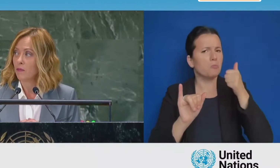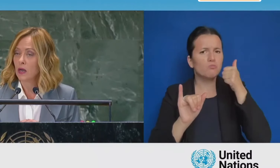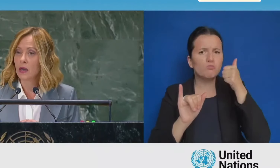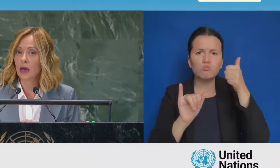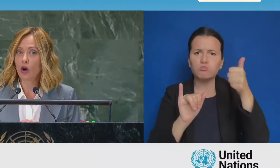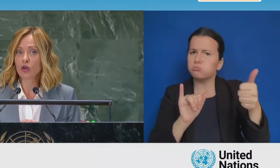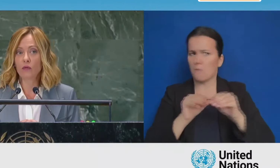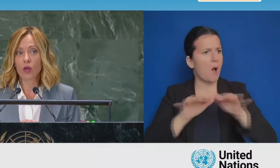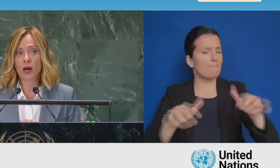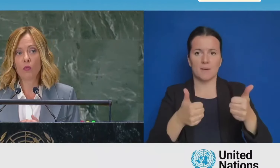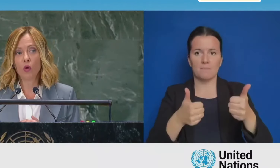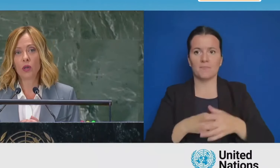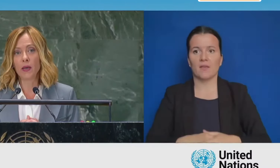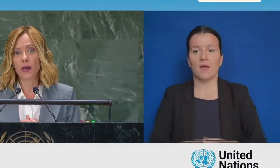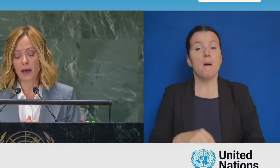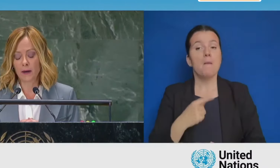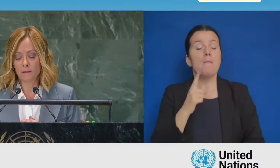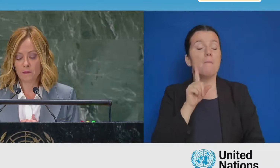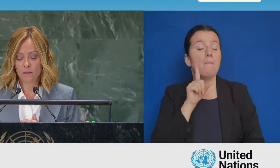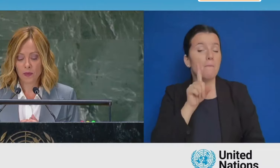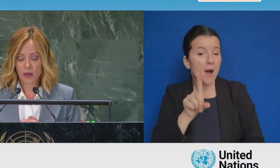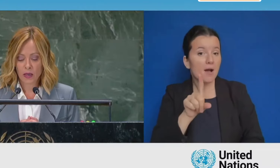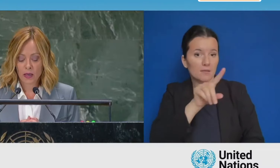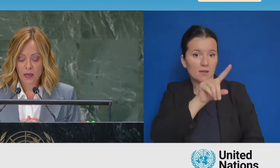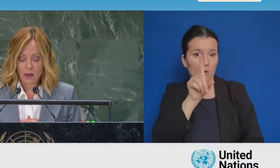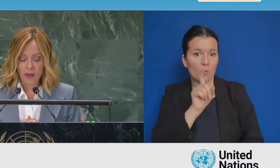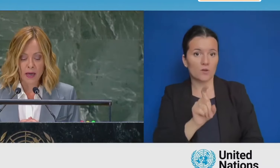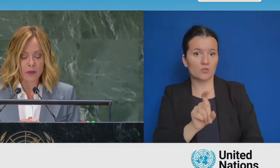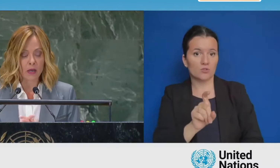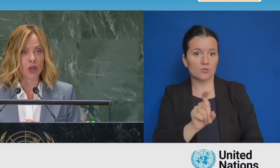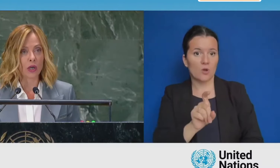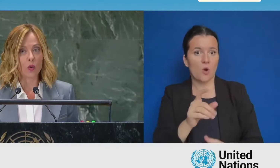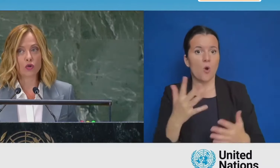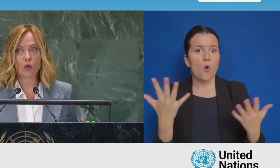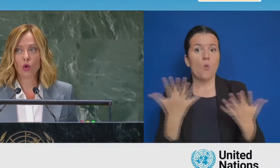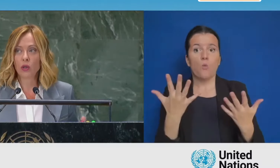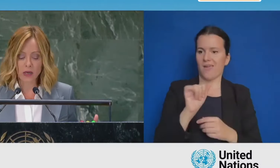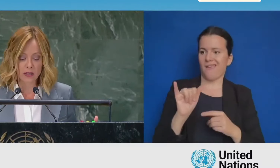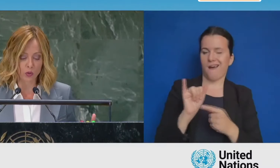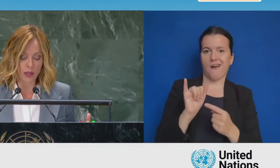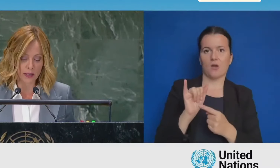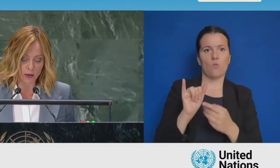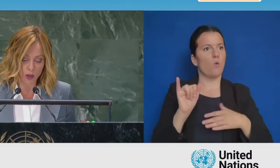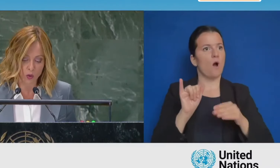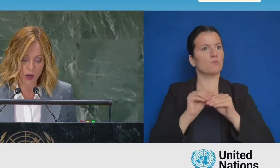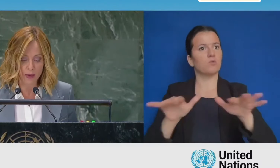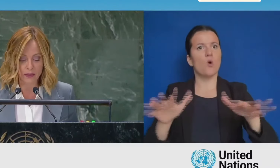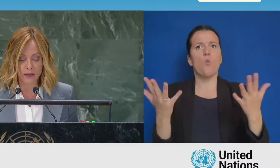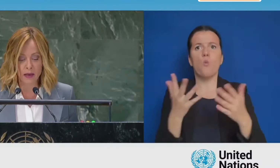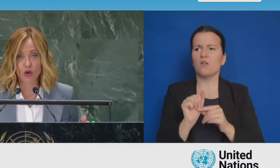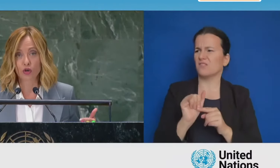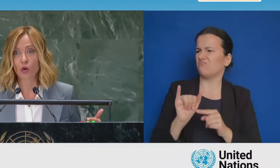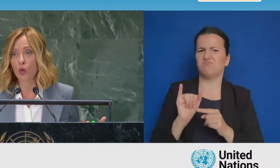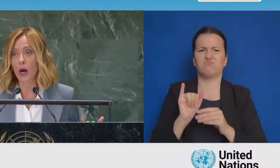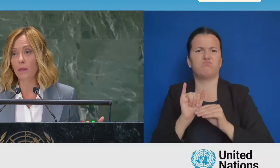è che cosa vogliamo moltiplicare. Per capirci, se questo moltiplicatore venisse utilizzato per curare